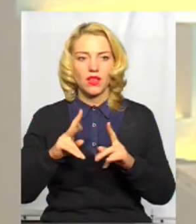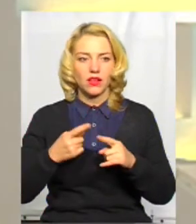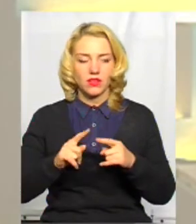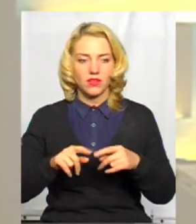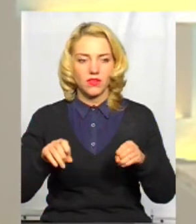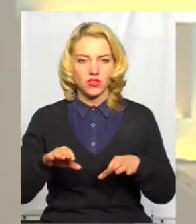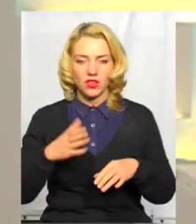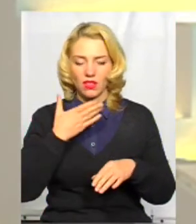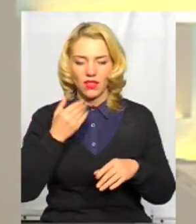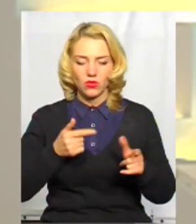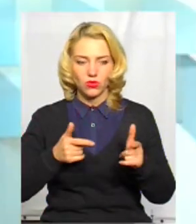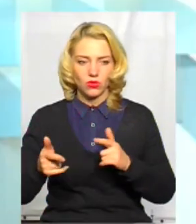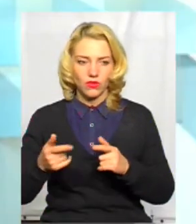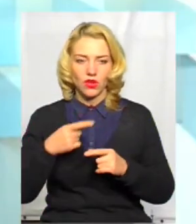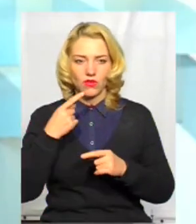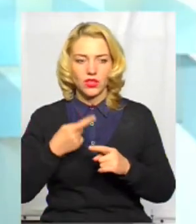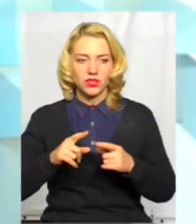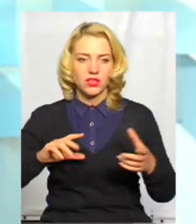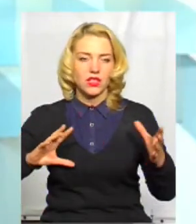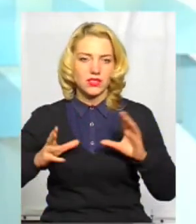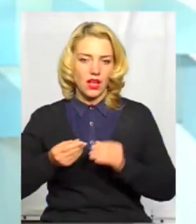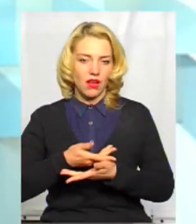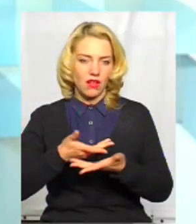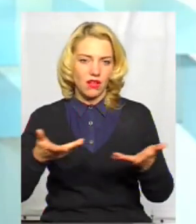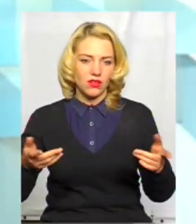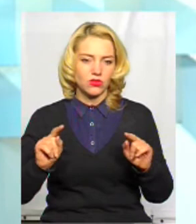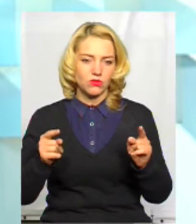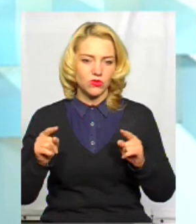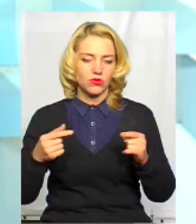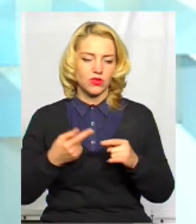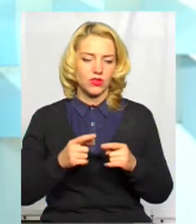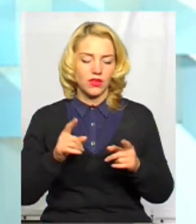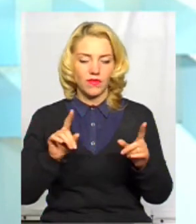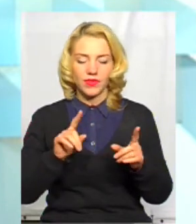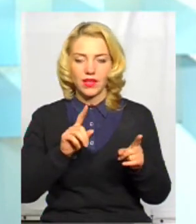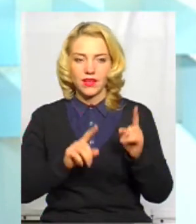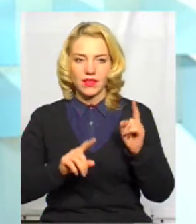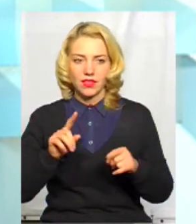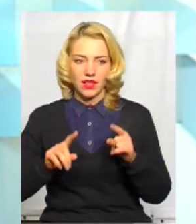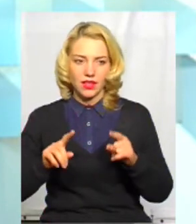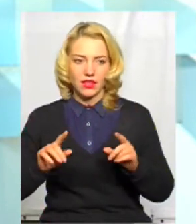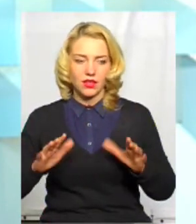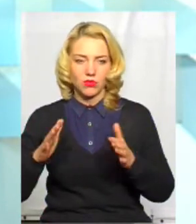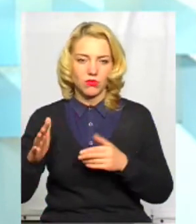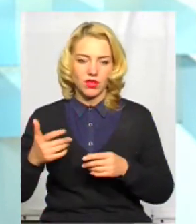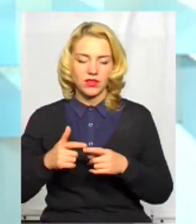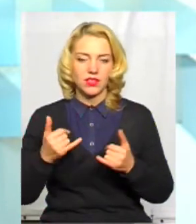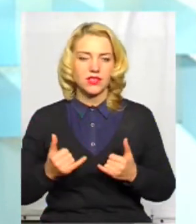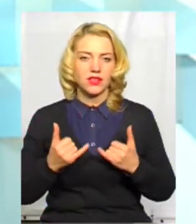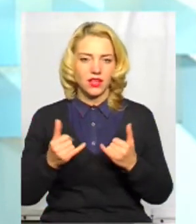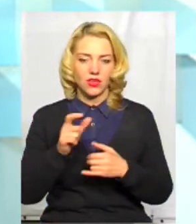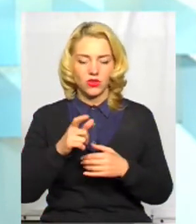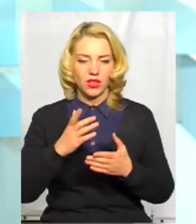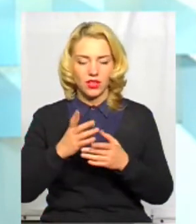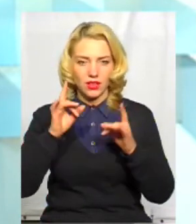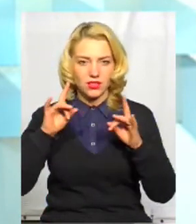поки що про це говорити на загал, тому що деякі моменти – це є все ж таки несподіванка для тих людей, які не виконували дещо протягом